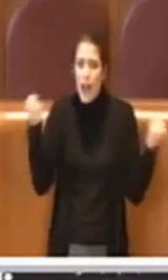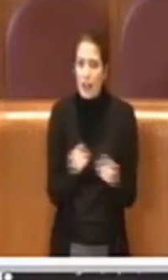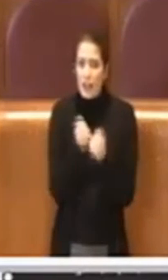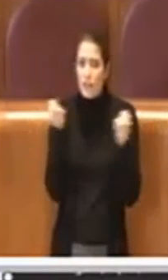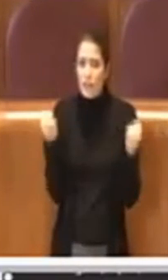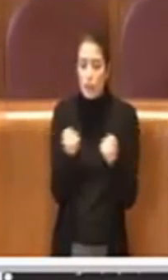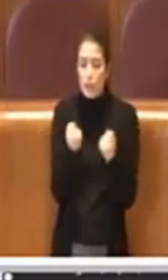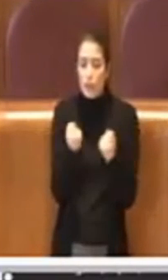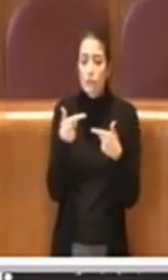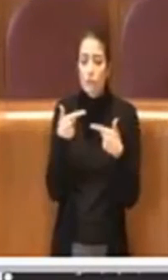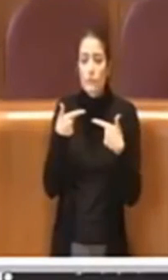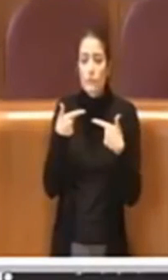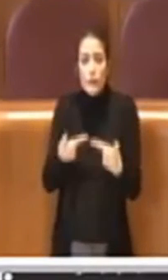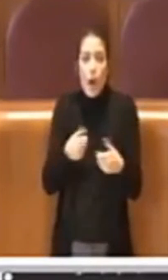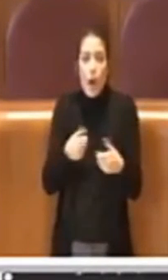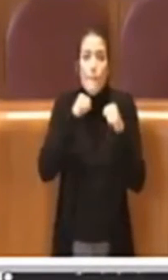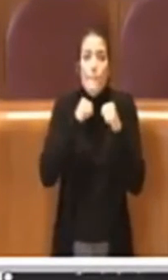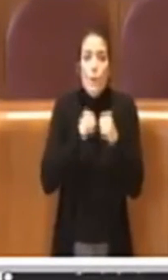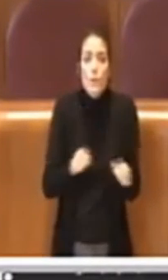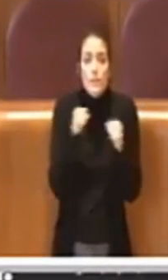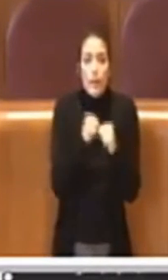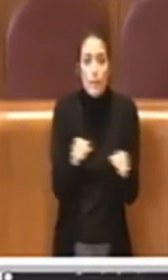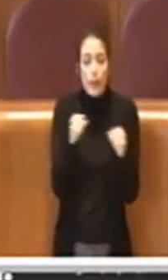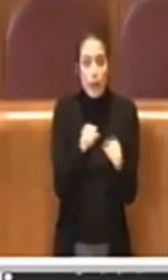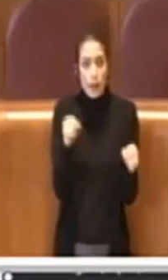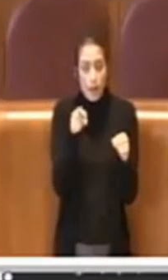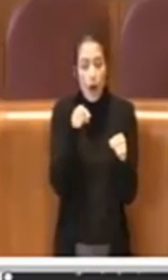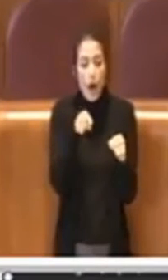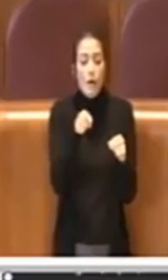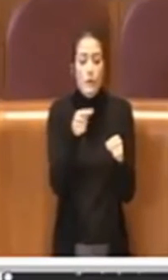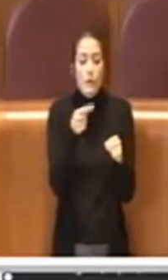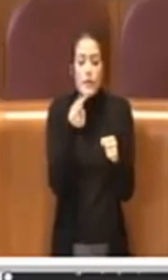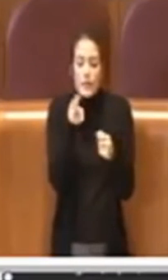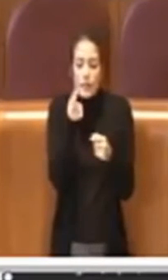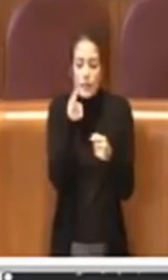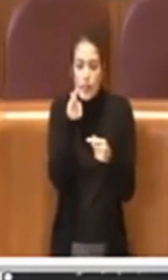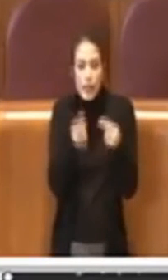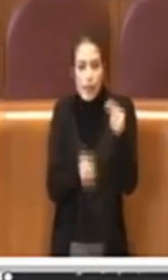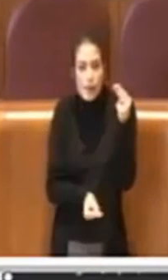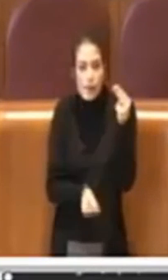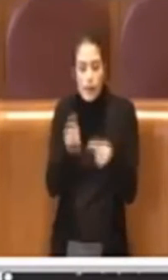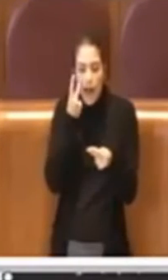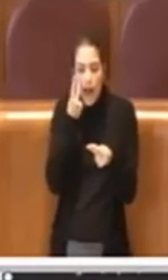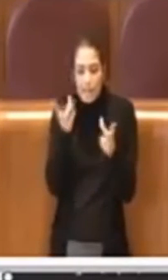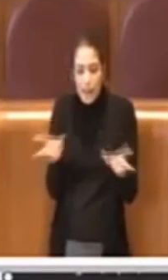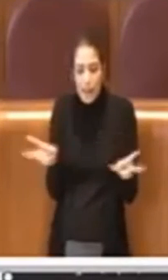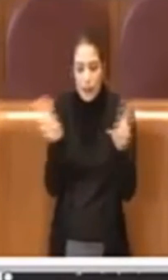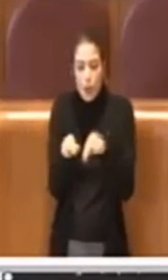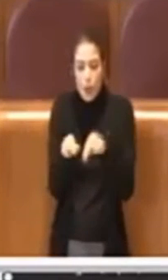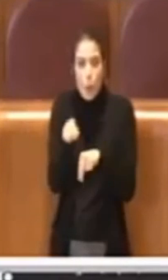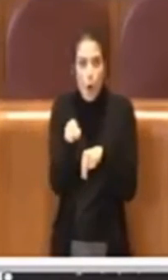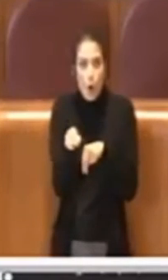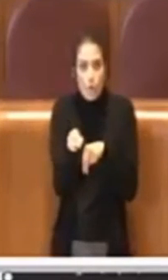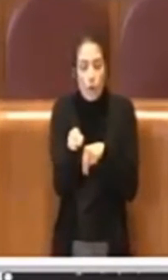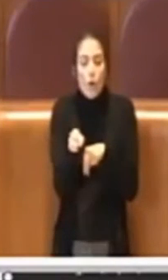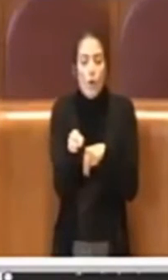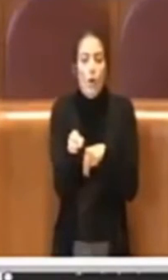ha permesso di ricalcolare, rivedere questi